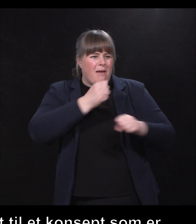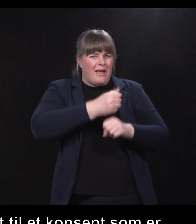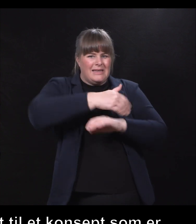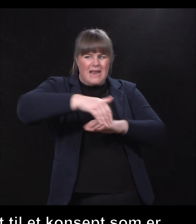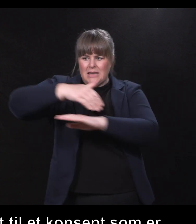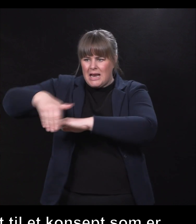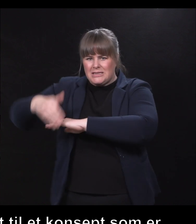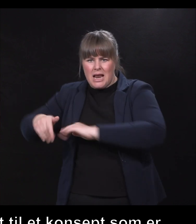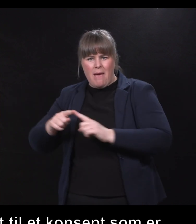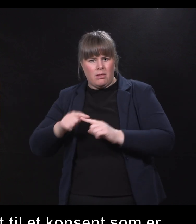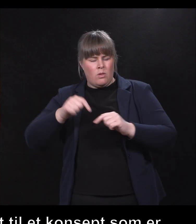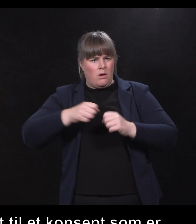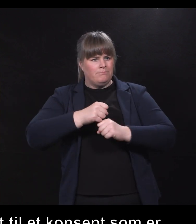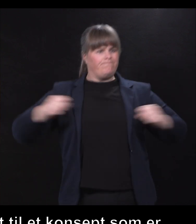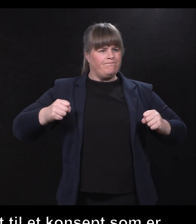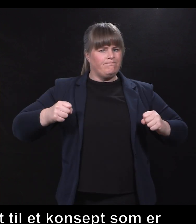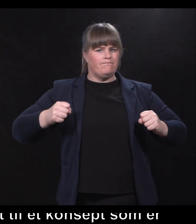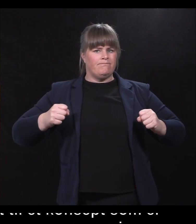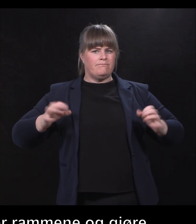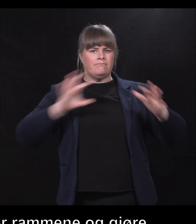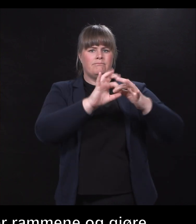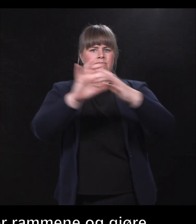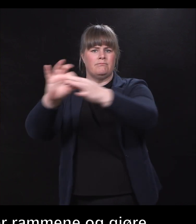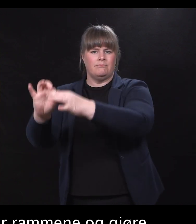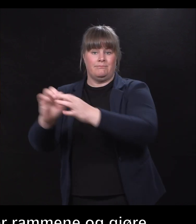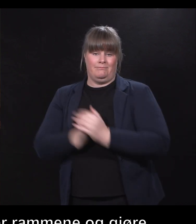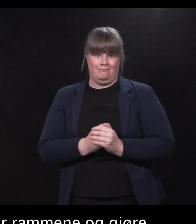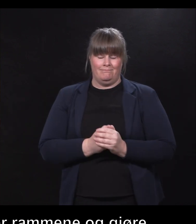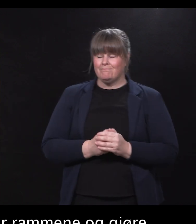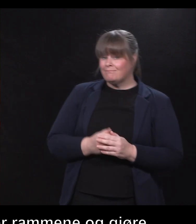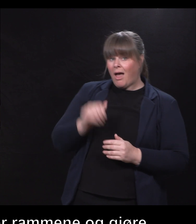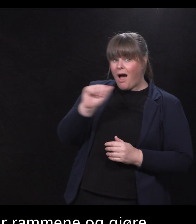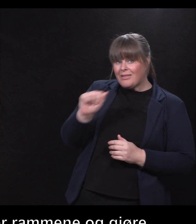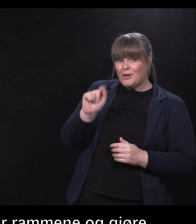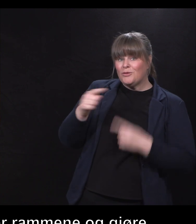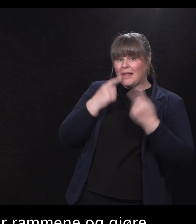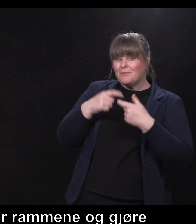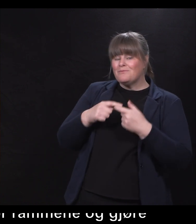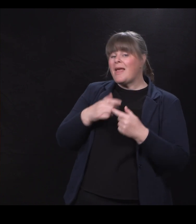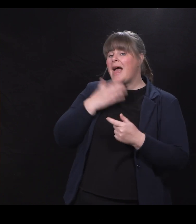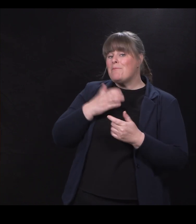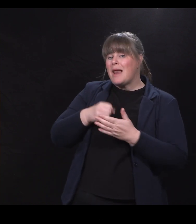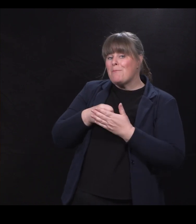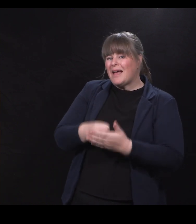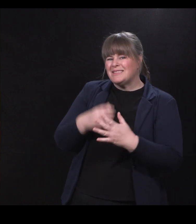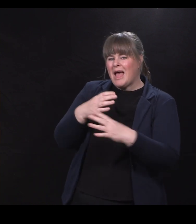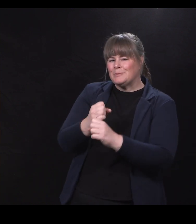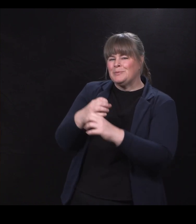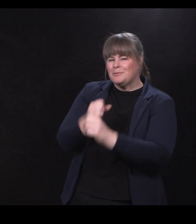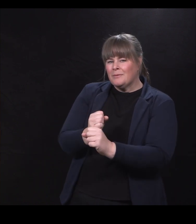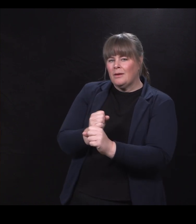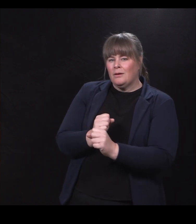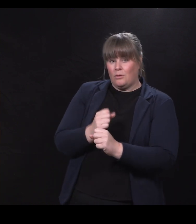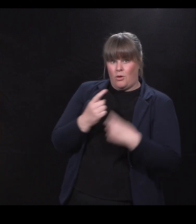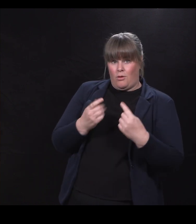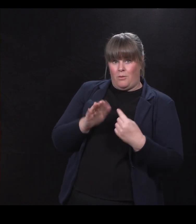Adrian, jeg gleder meg til at du skal fortelle litt om den nydelige eplepressa vår. Også litt om deg. Jeg heter Adrian. Jeg ble